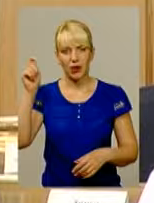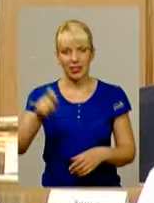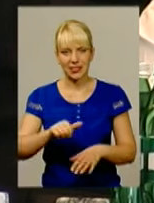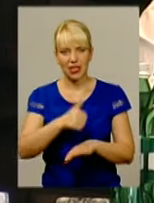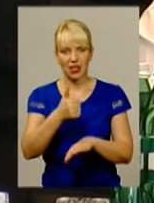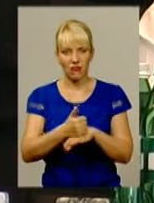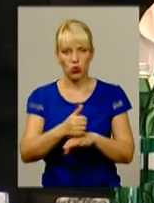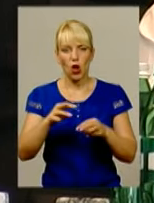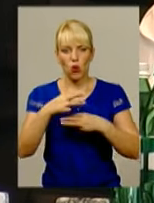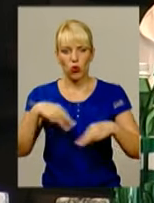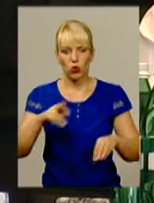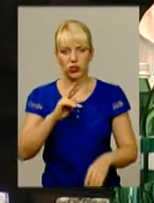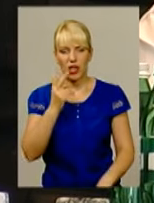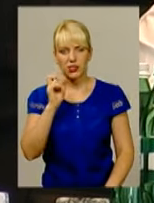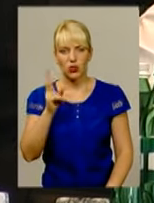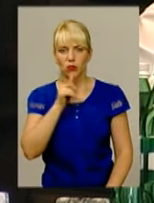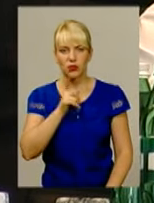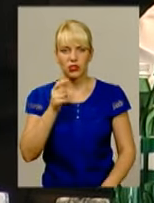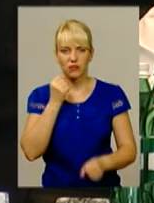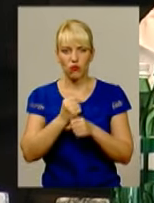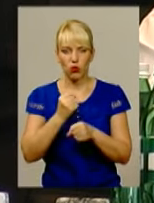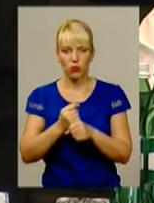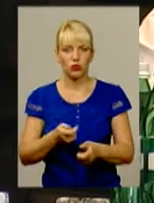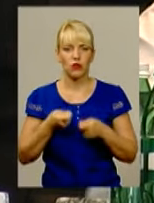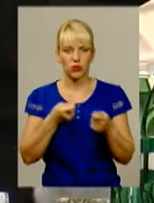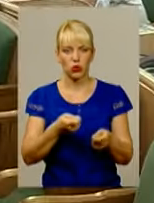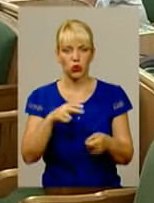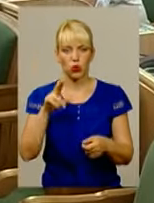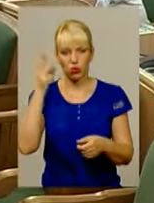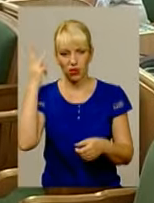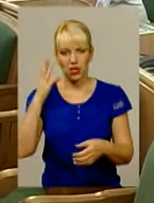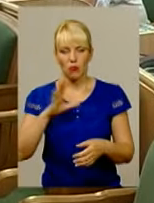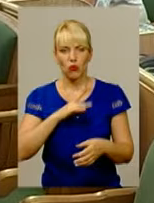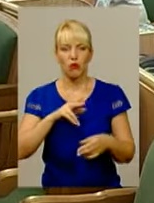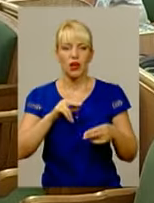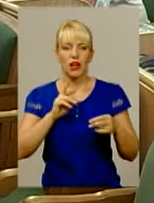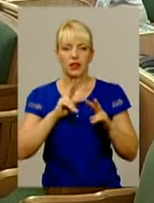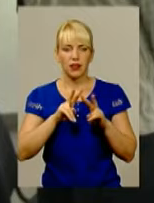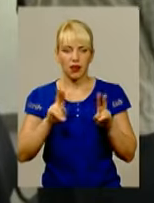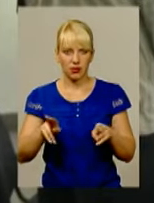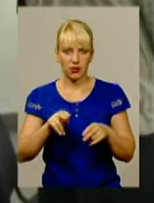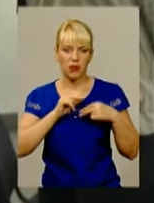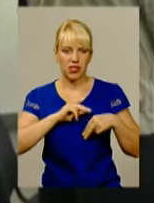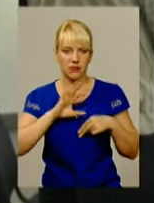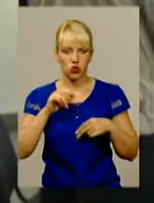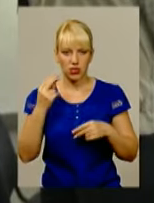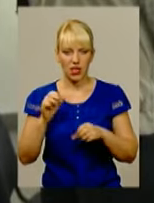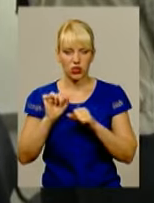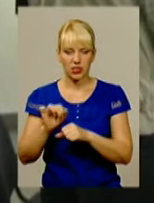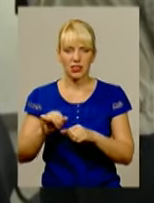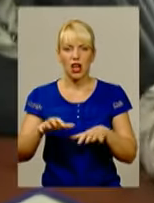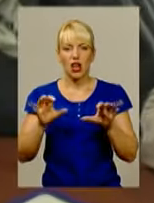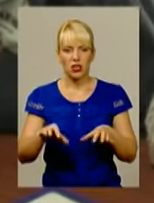уряду. Арсеній Яценюк під час свого робочого візиту до Хмельницького встиг побувати у ролі працівника соціального захисту. Глава уряду без